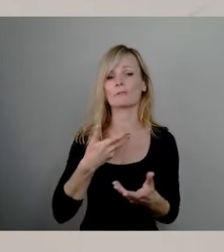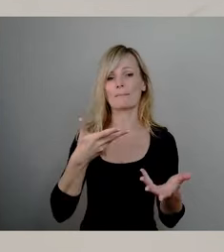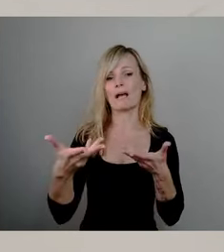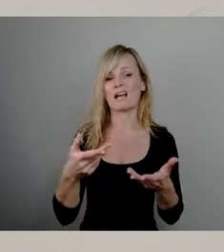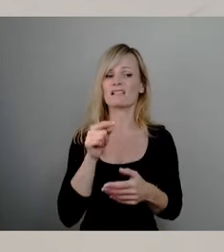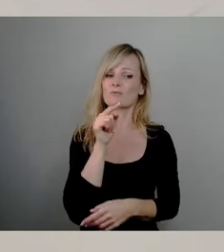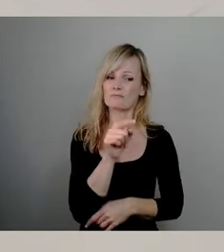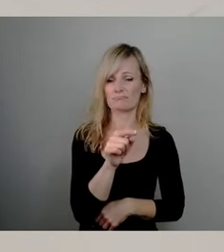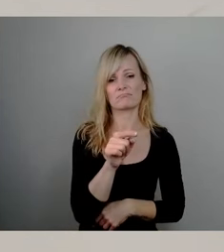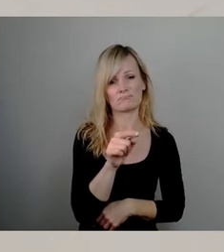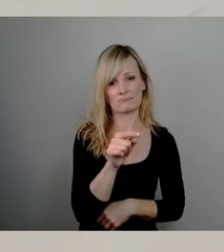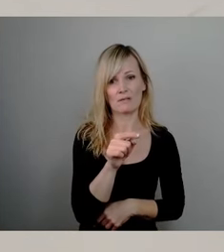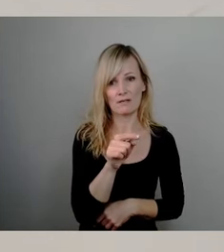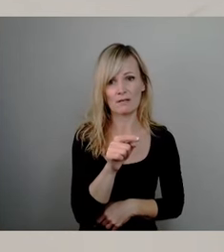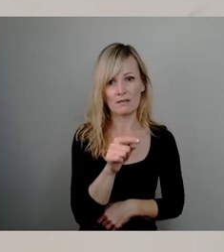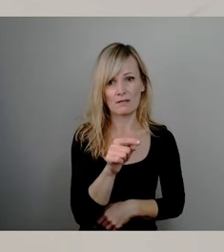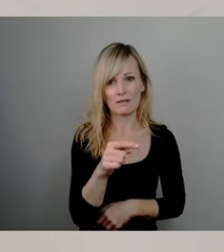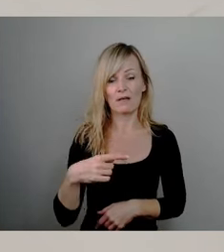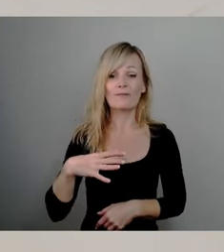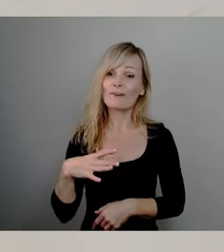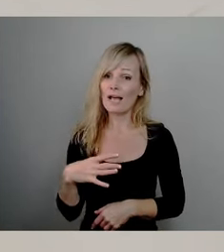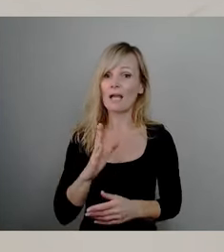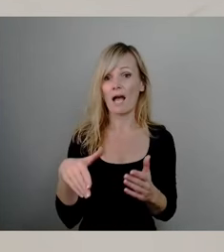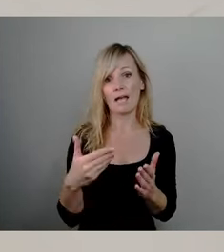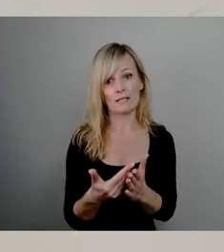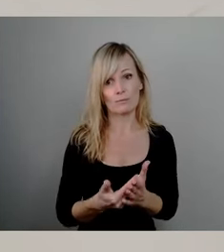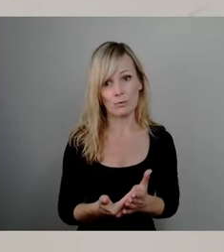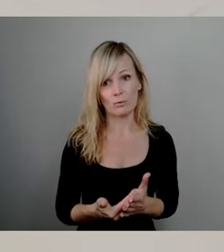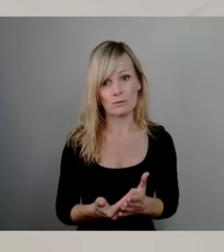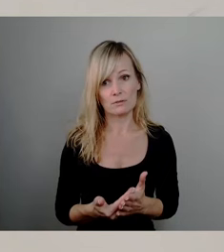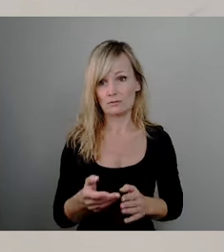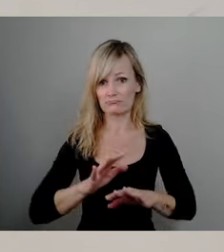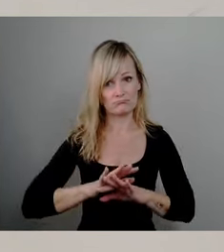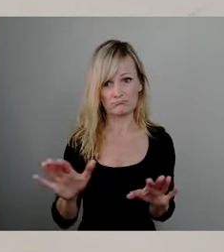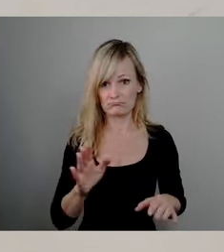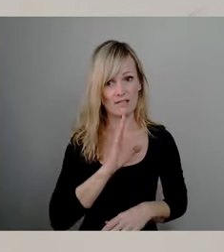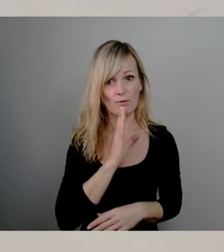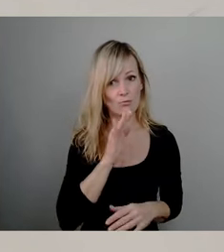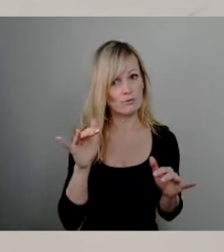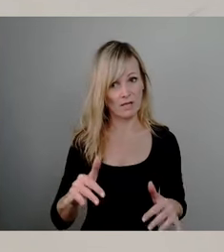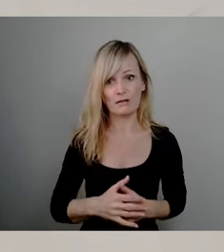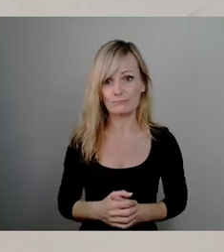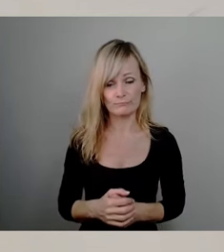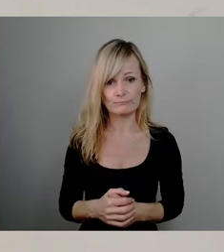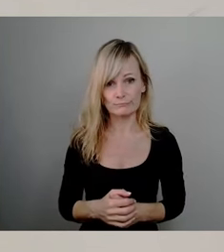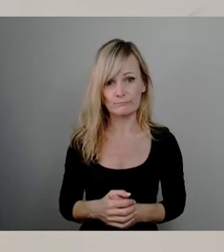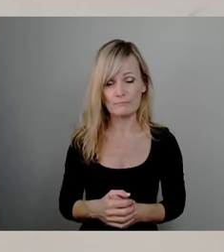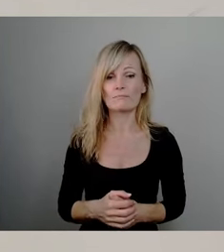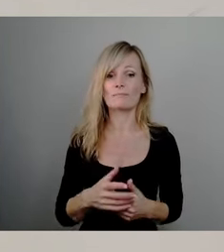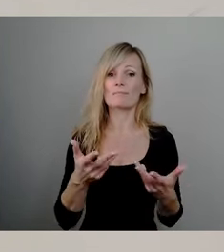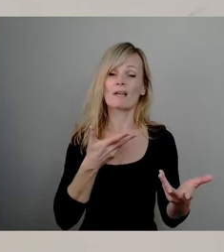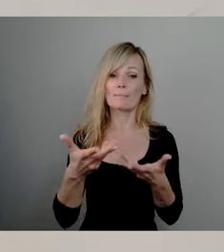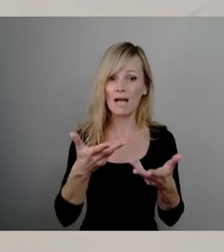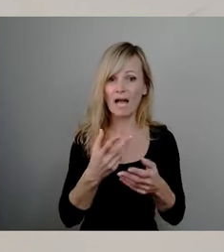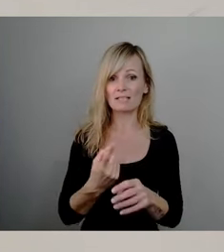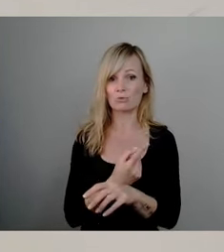müssen, dass freie Angebote nicht mehr ausreichend Beratungszeit refinanziert bekommen und damit